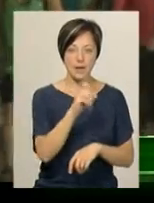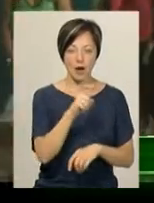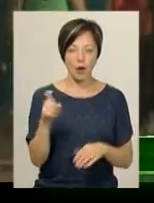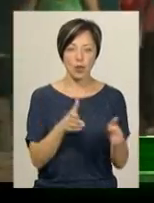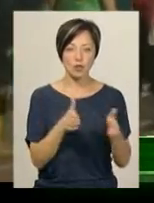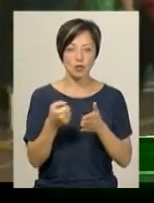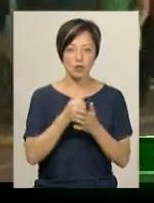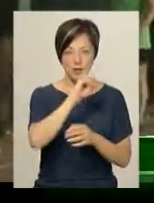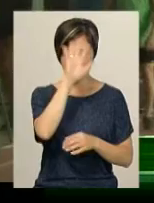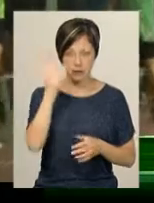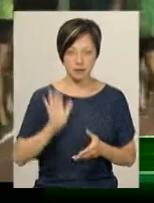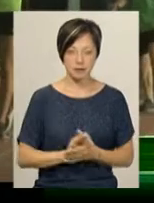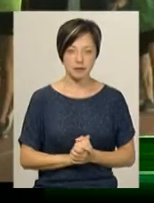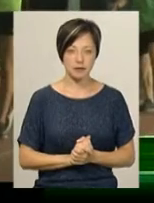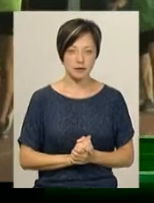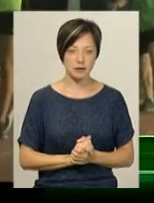готується до весілля.